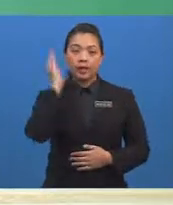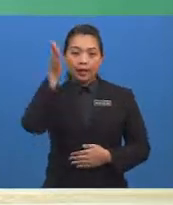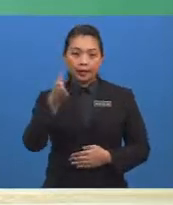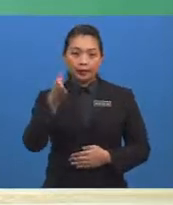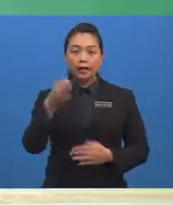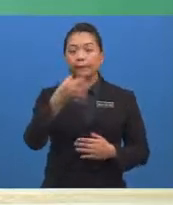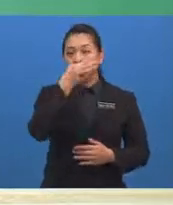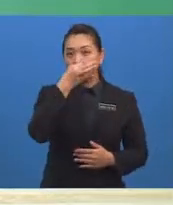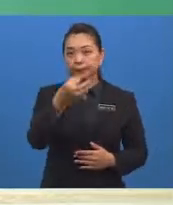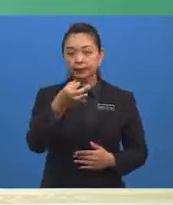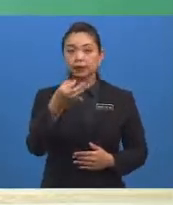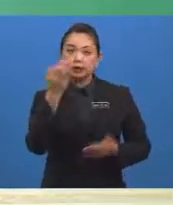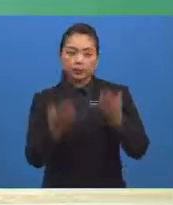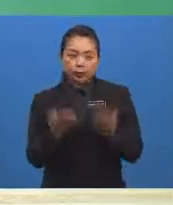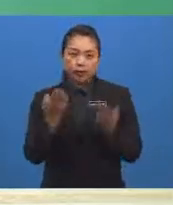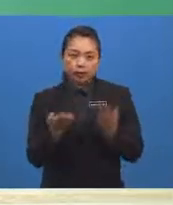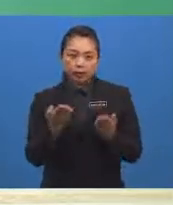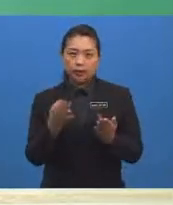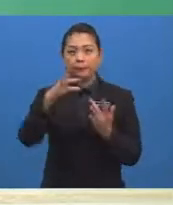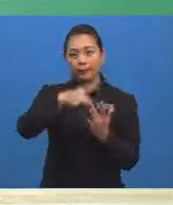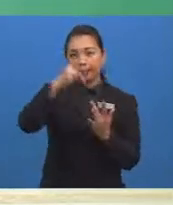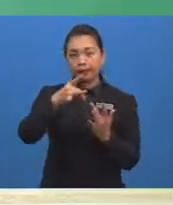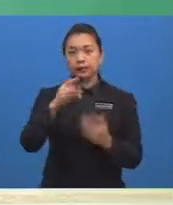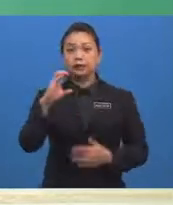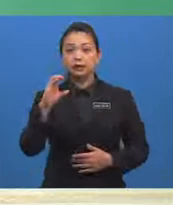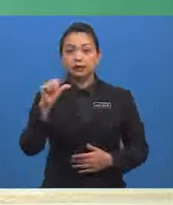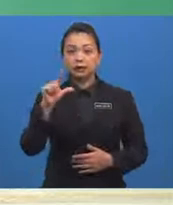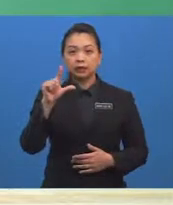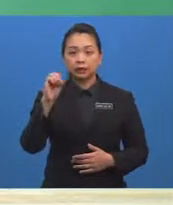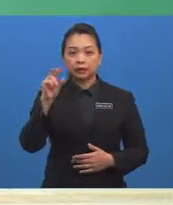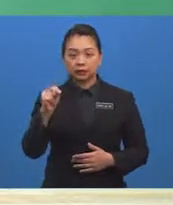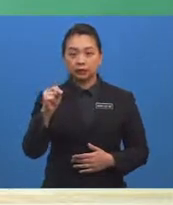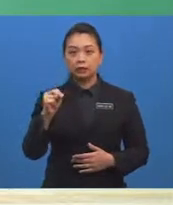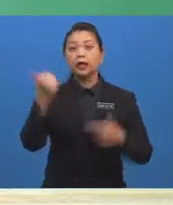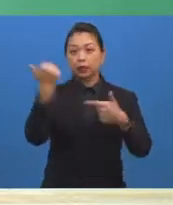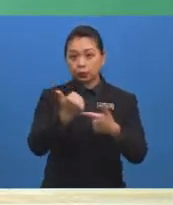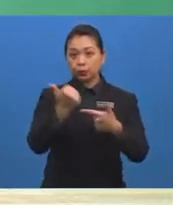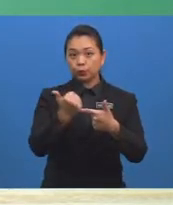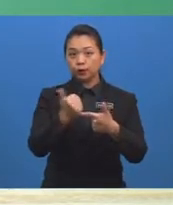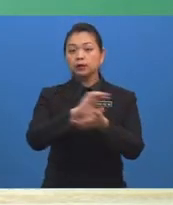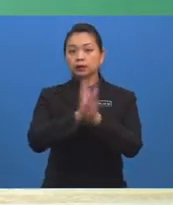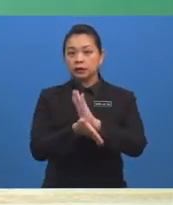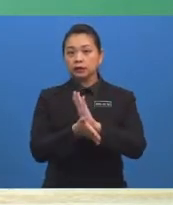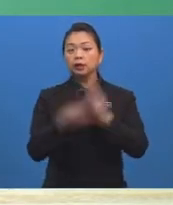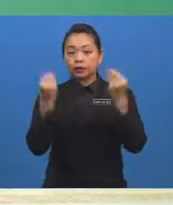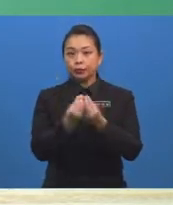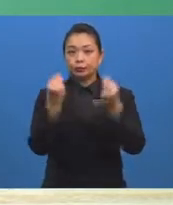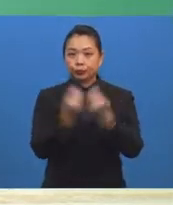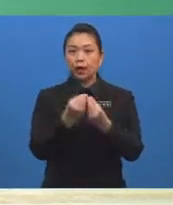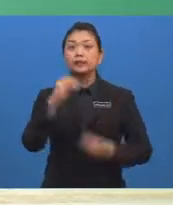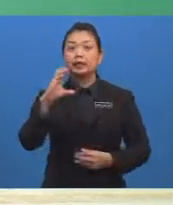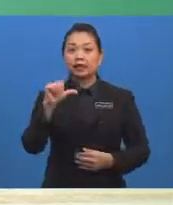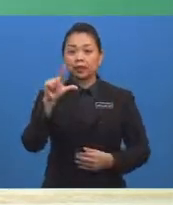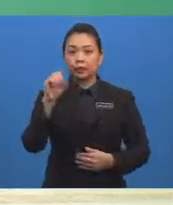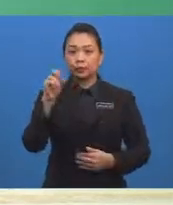mempengaruhi kebarang kalian pemilihan calon kedua dan jumlah calon akan berkurang